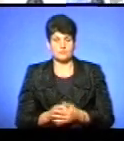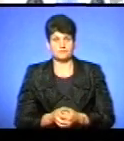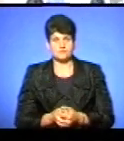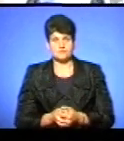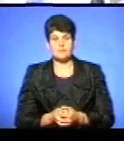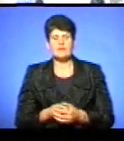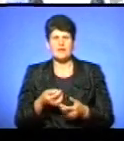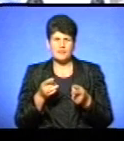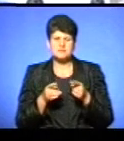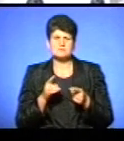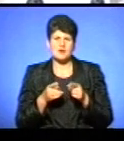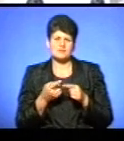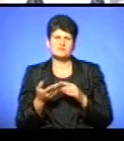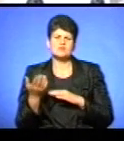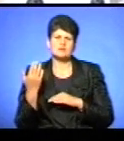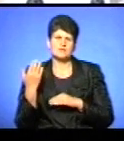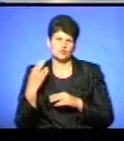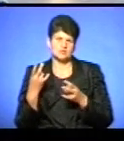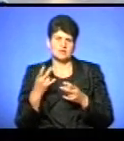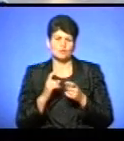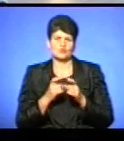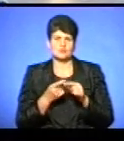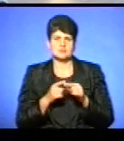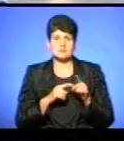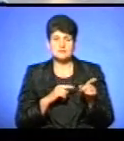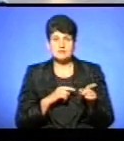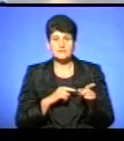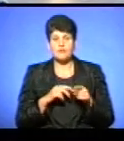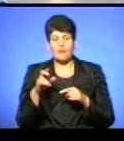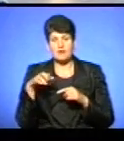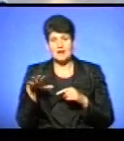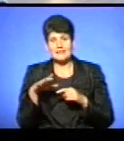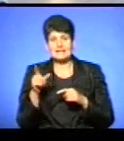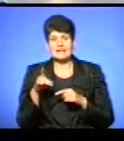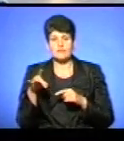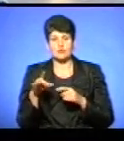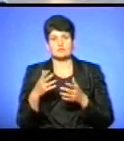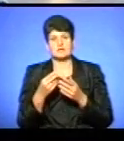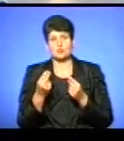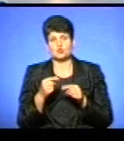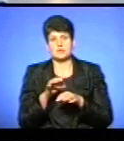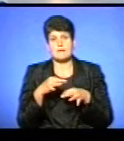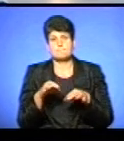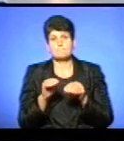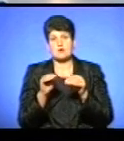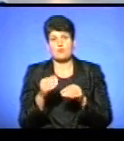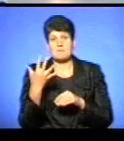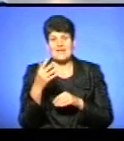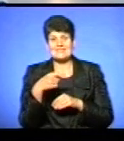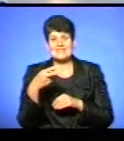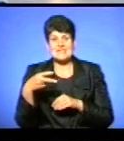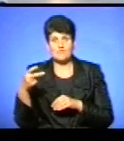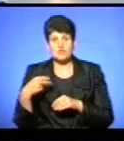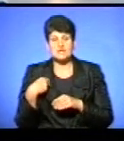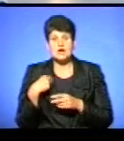Але насправді давним-давно треба було з цим боротись. В країнах Європи, де парковка коштує біля 5 євро, я його шукаю,